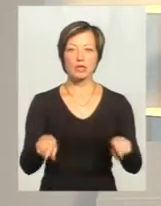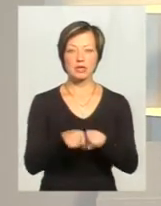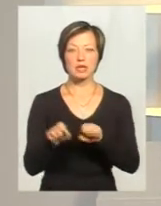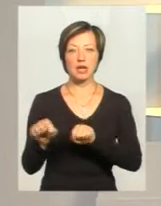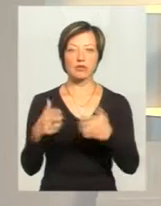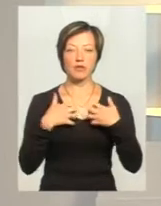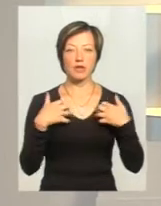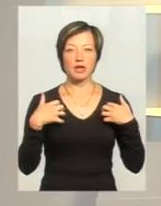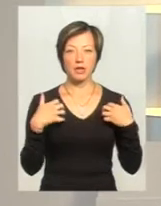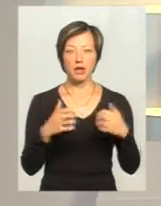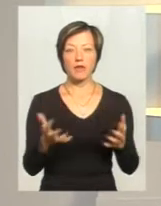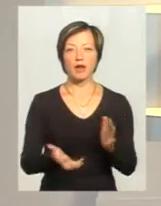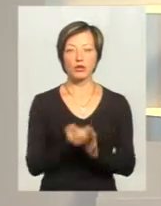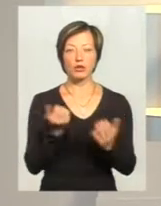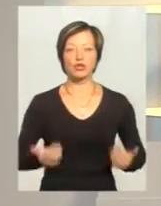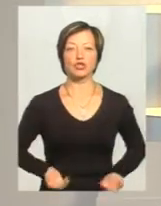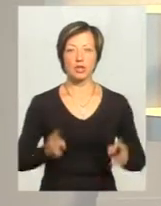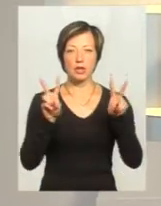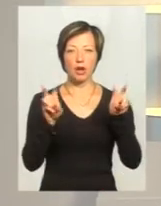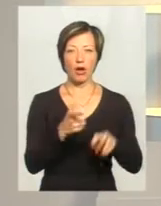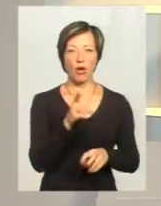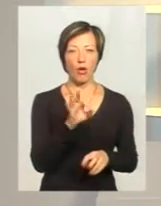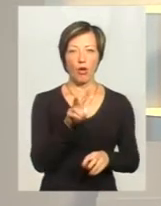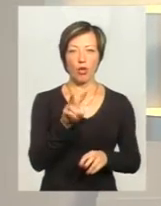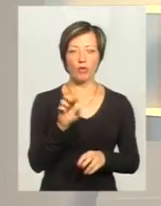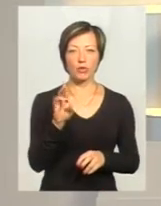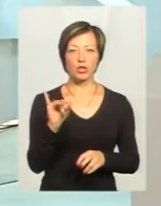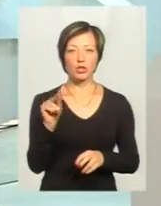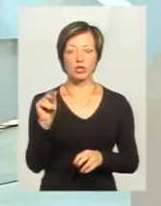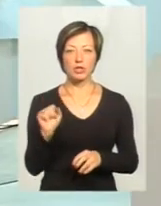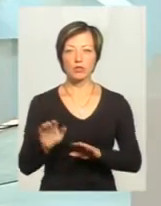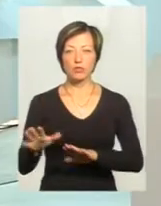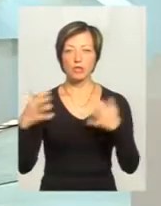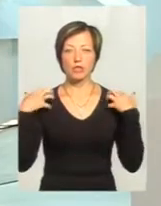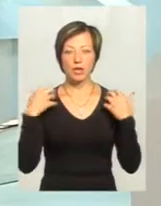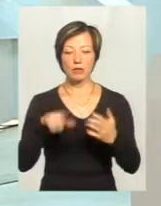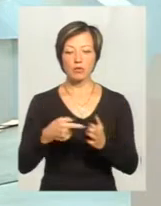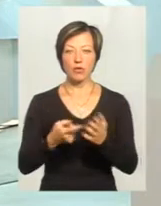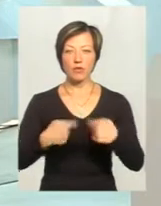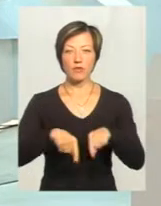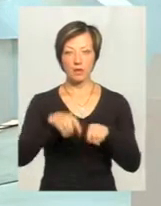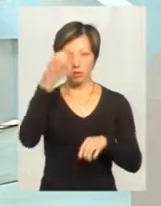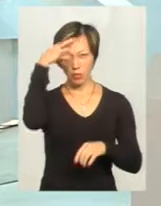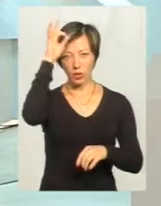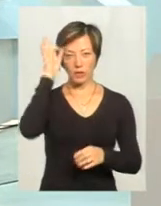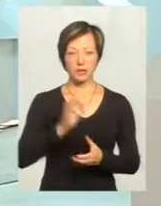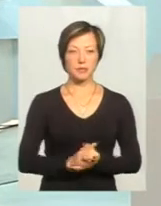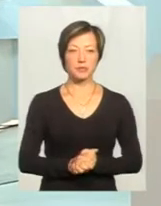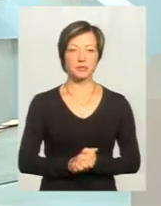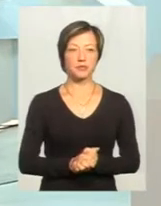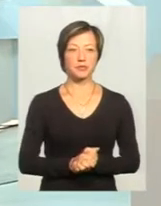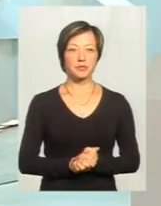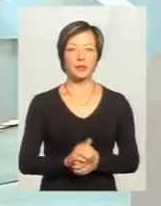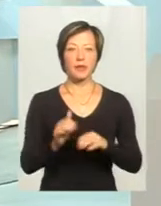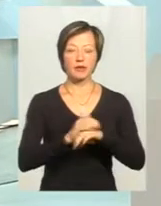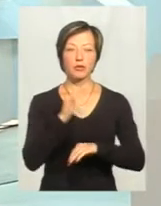захисту тварин «Врятуй життя» Оленою Голубничою та заступником начальника Хмельницького міського відділу поліції Ігорем Кирником.